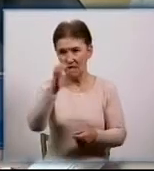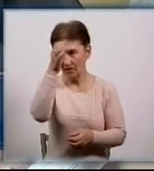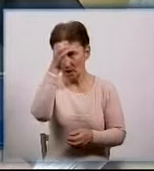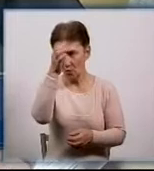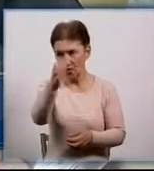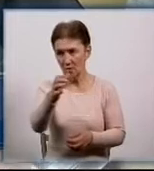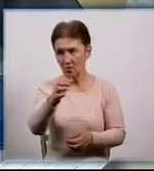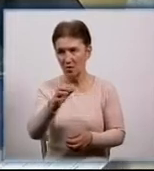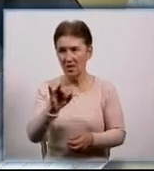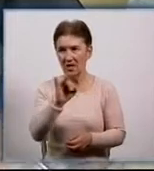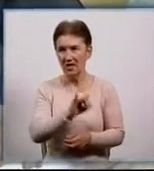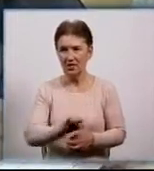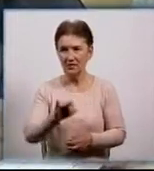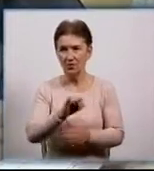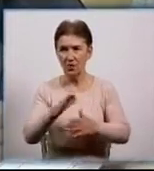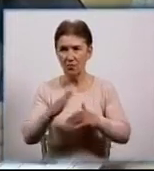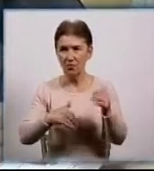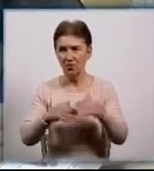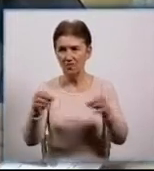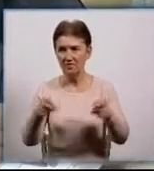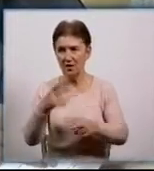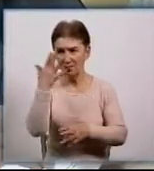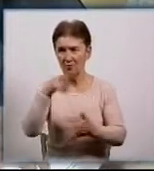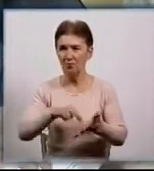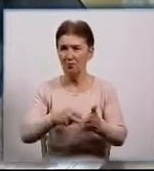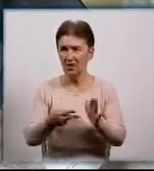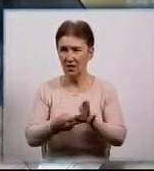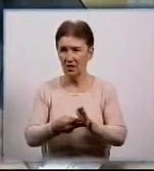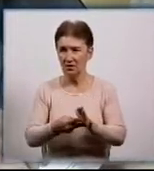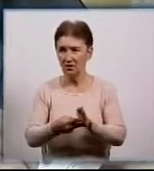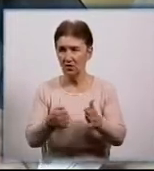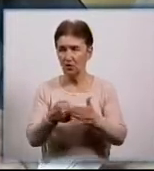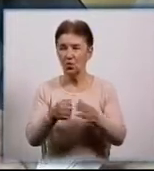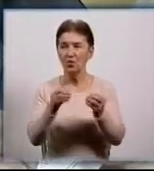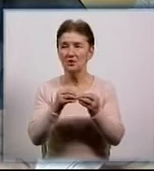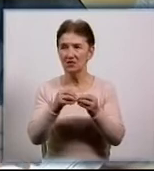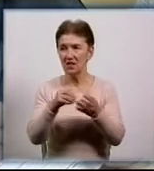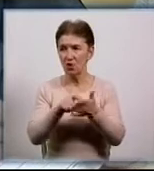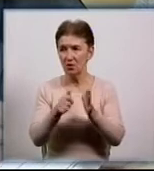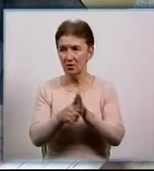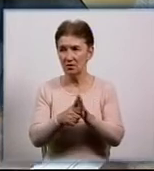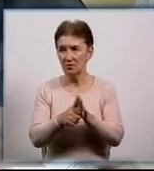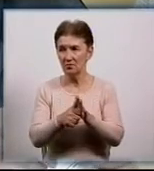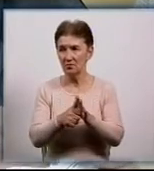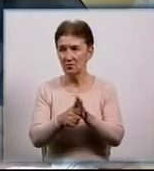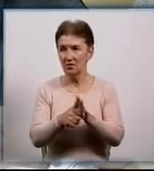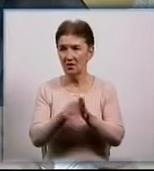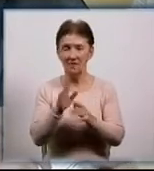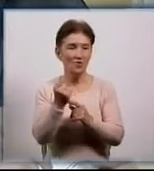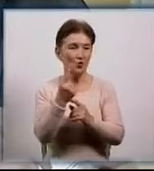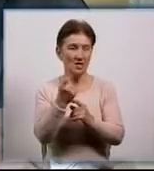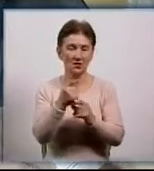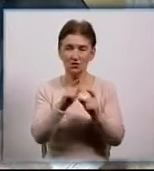історично-правового профілю. Планую йти все ж до 10 класу, скоріше за все, в іншу школу.